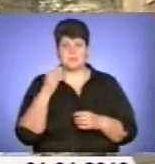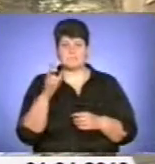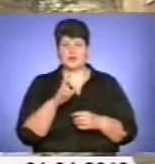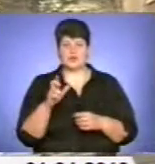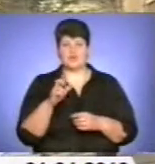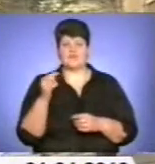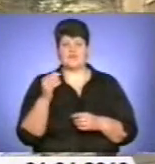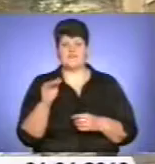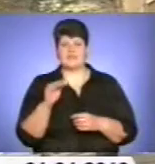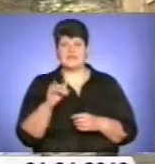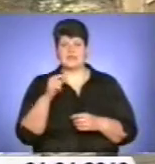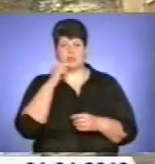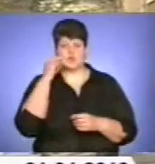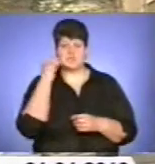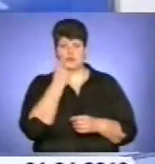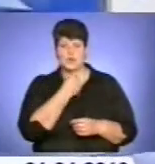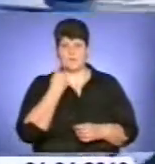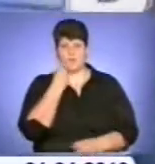фізики та російської мови.